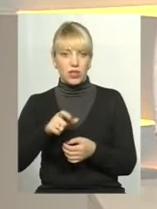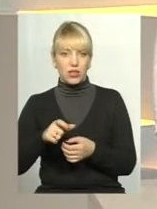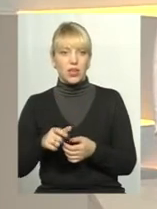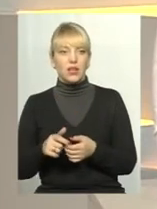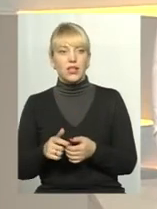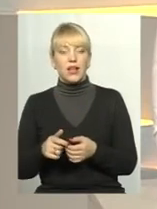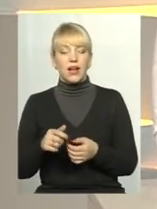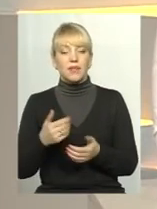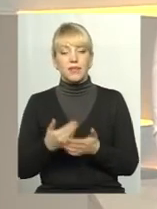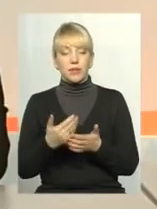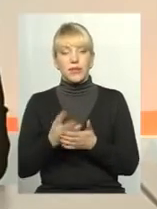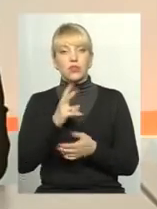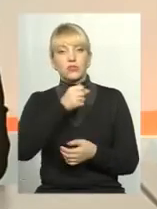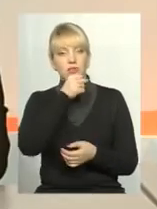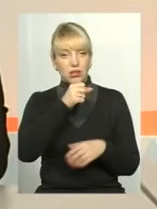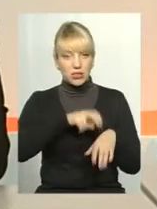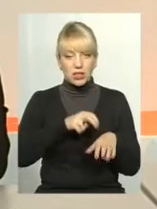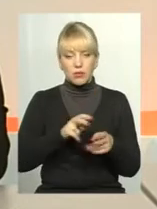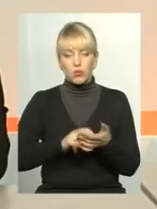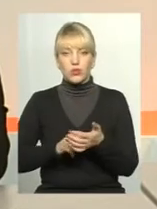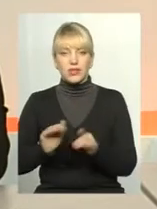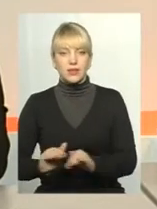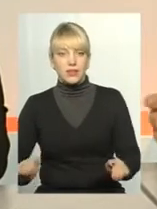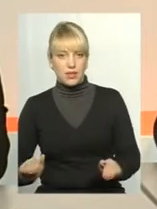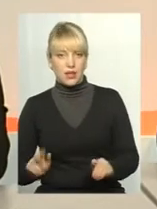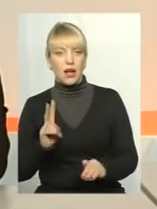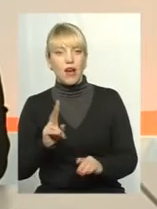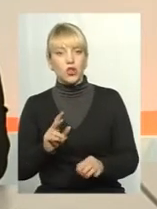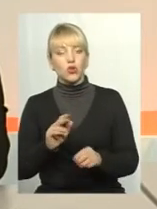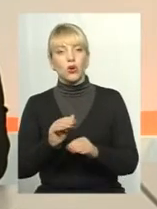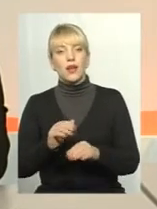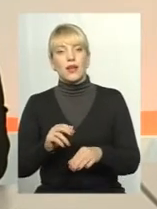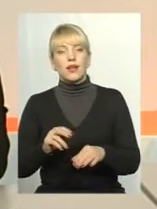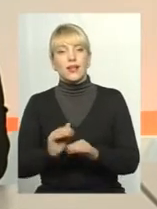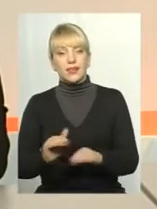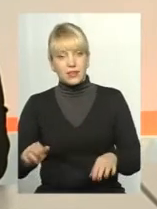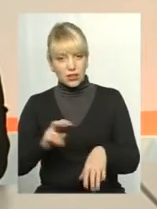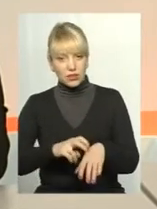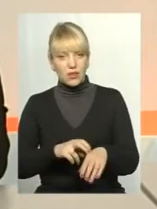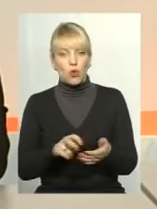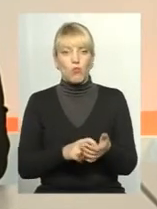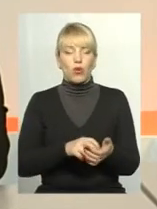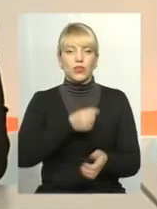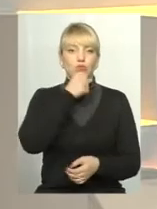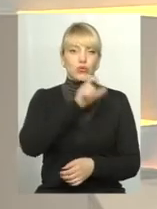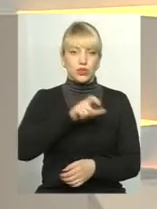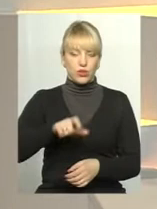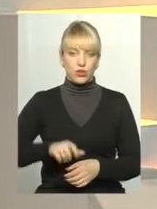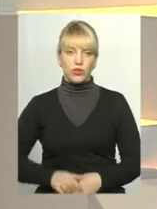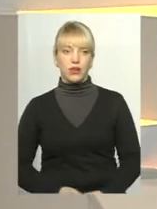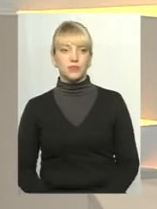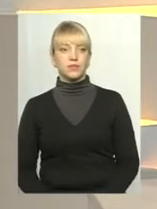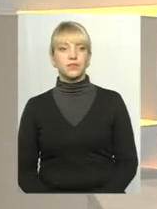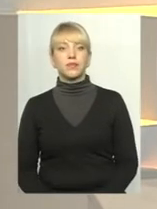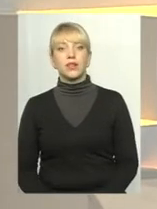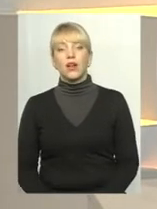терапевти так само бояться маленьких діток. Тобто,